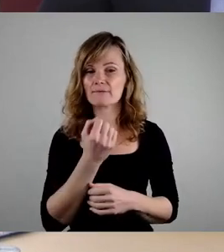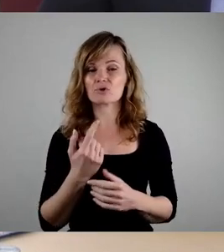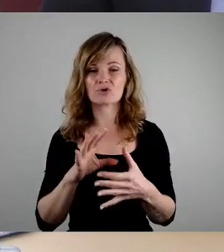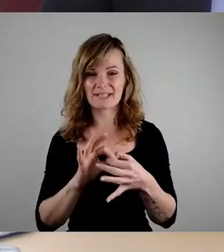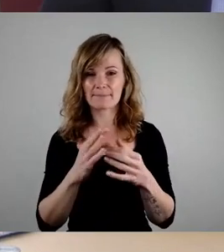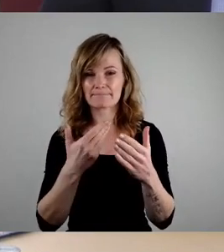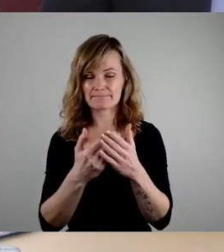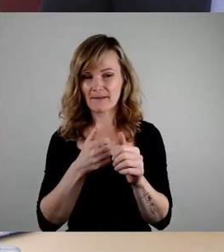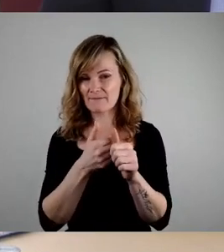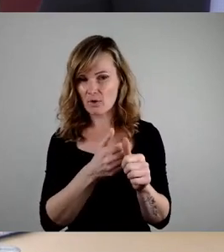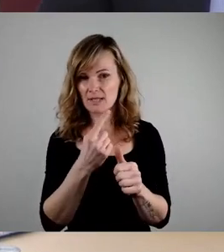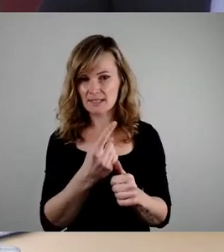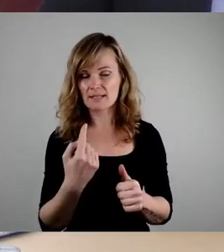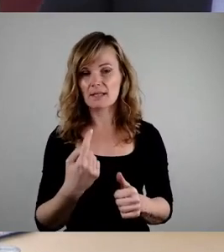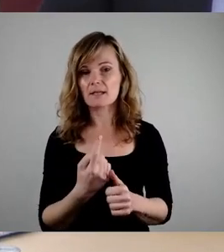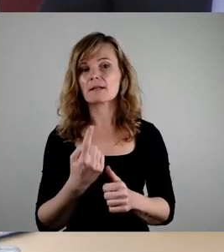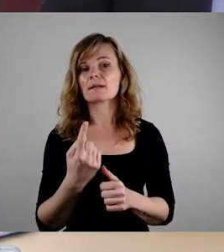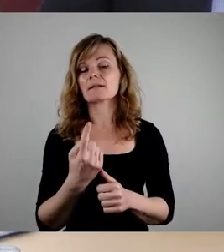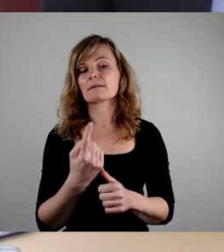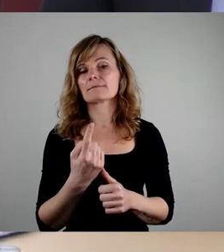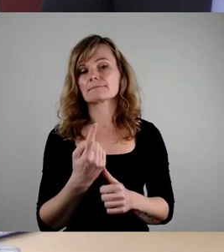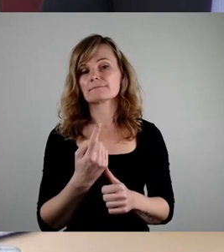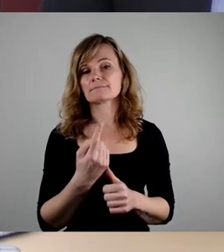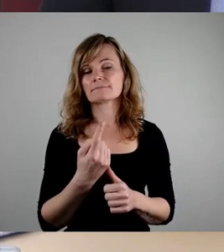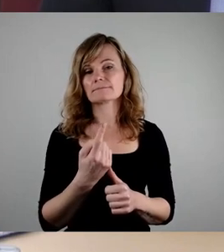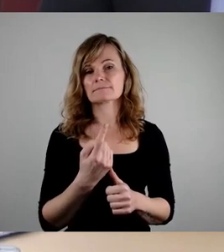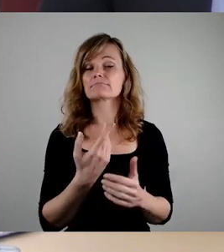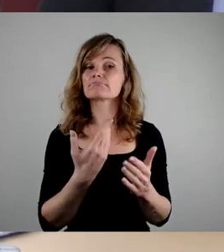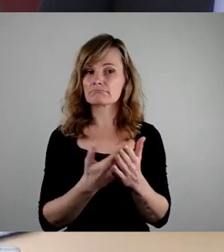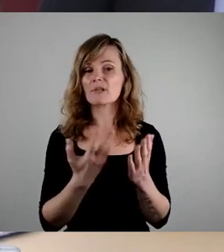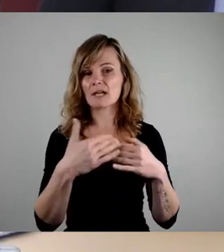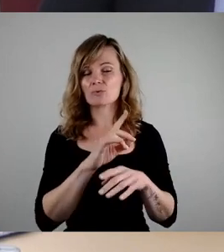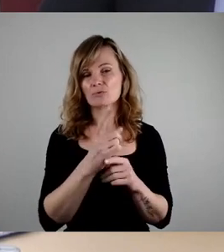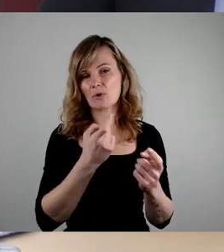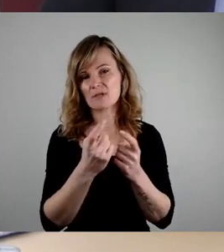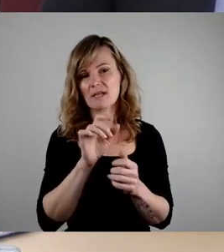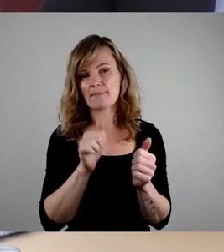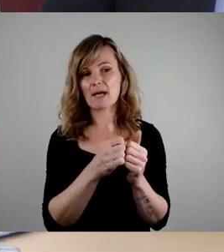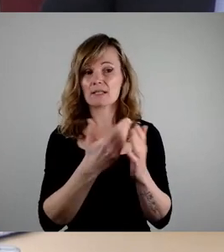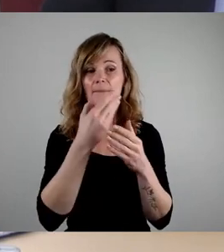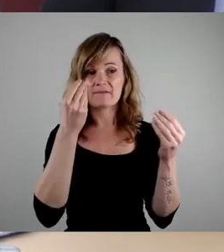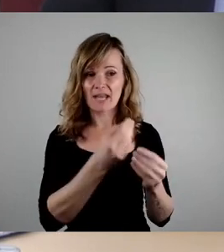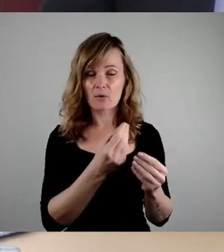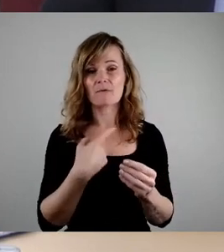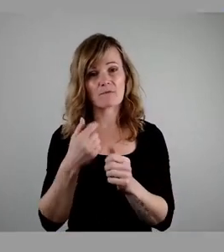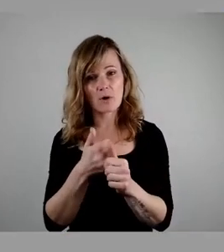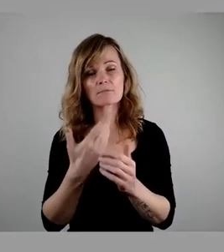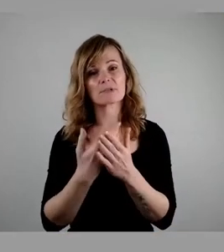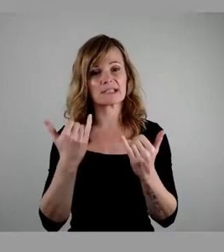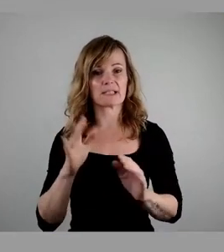uns der Integrations und Ausländerbeirat empfiehlt, den bitte ich jetzt um das Stimmzeichen.